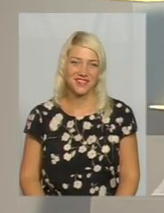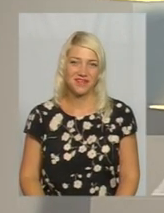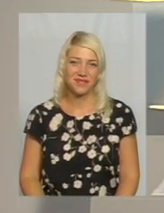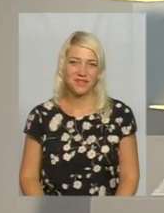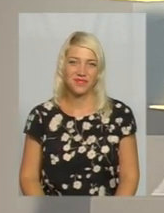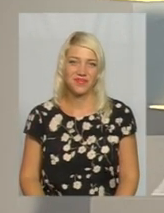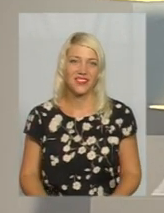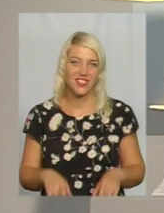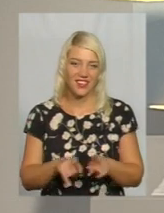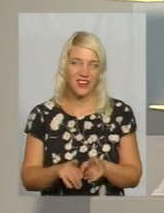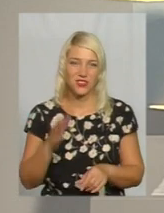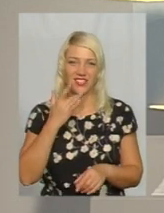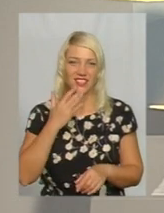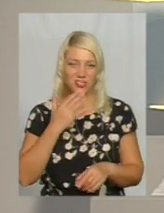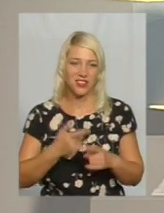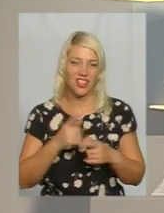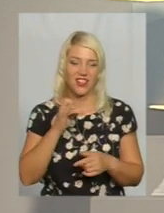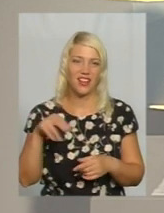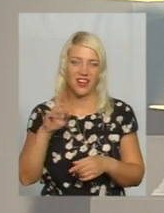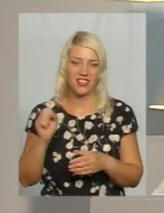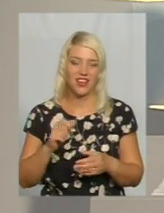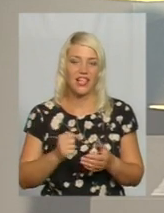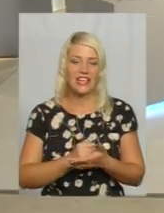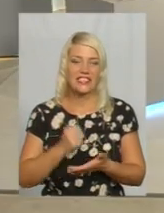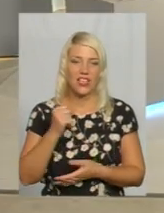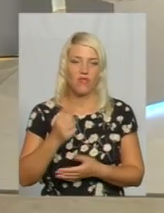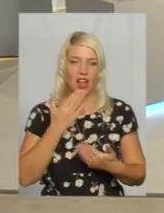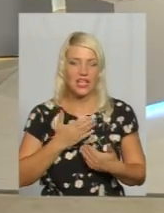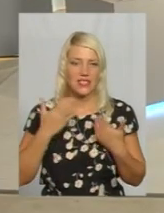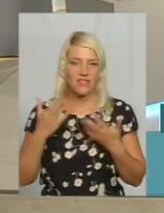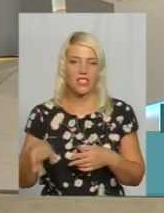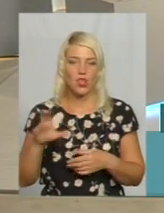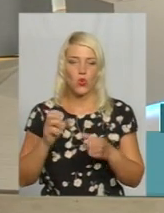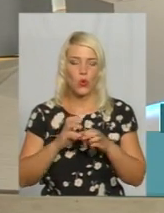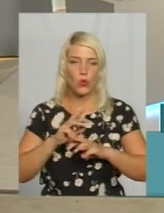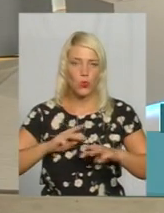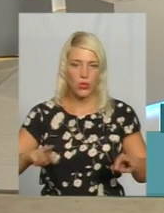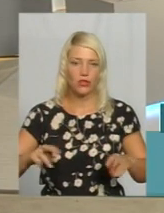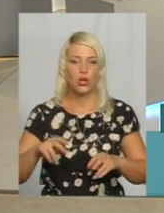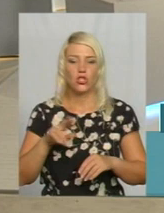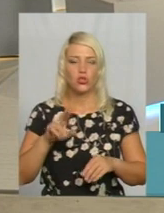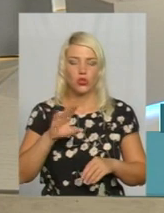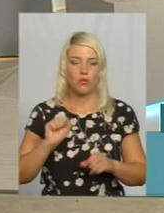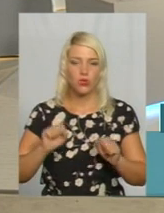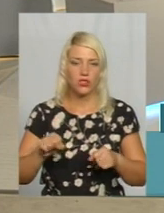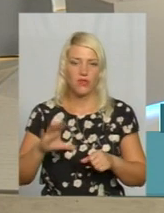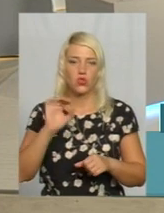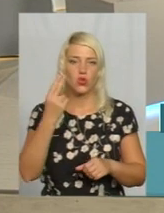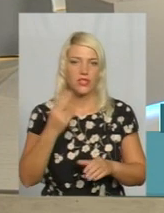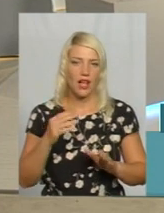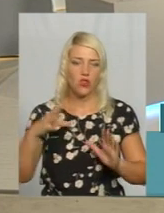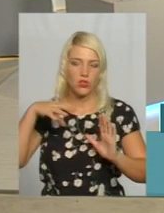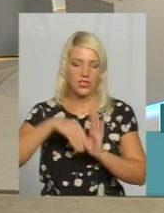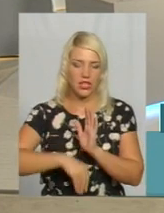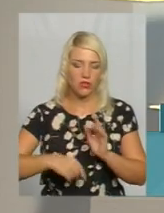Також Національна Рада скерувала звернення до уряду щодо можливості соціальної складової у цьому процесі. Я процитую,